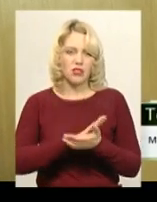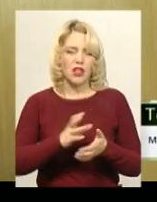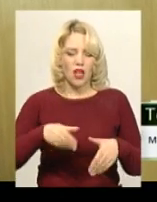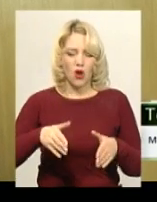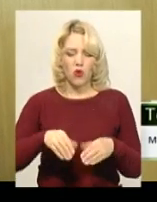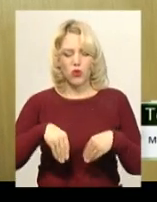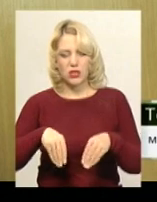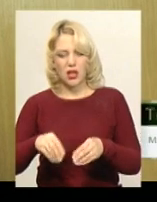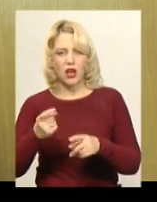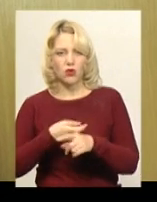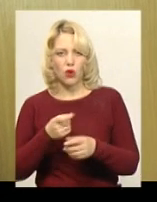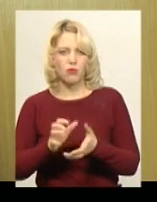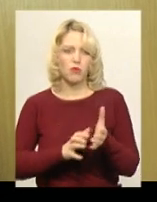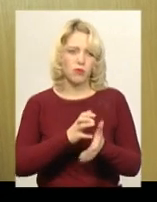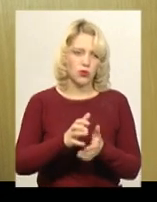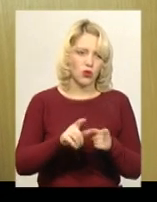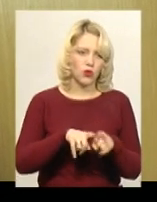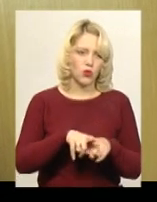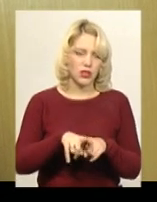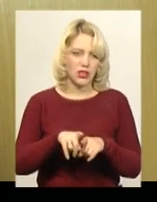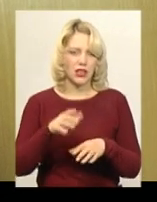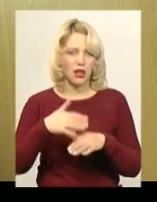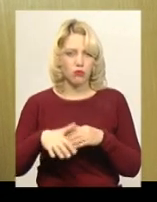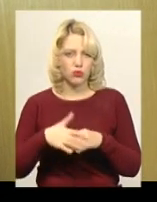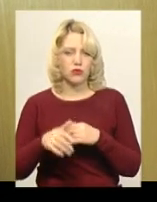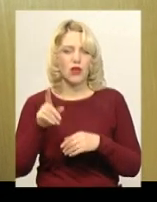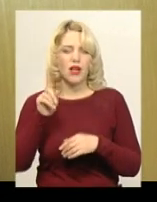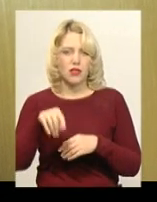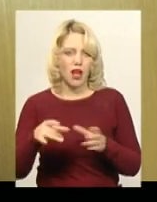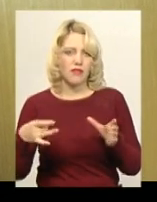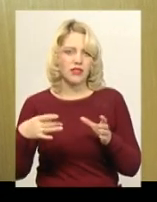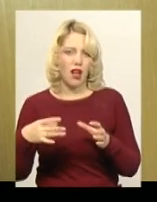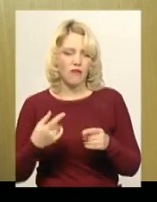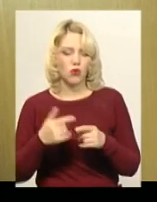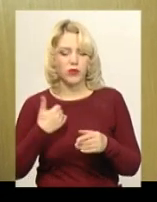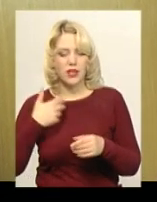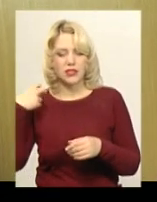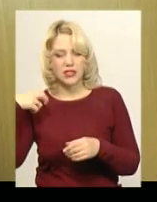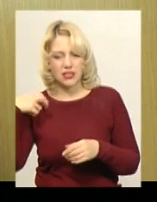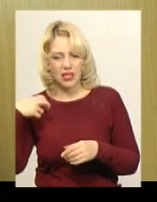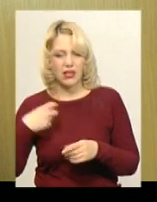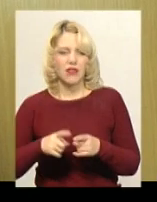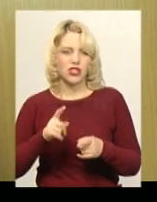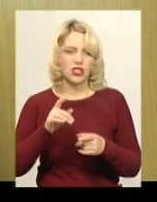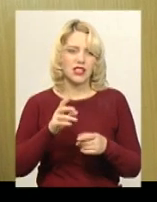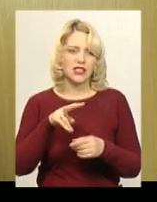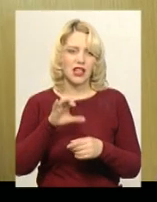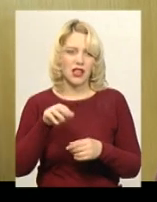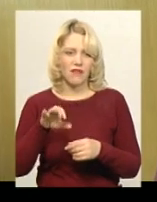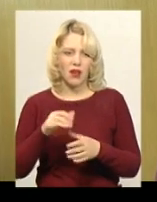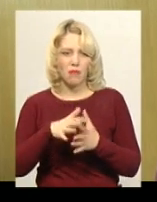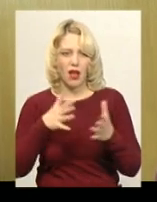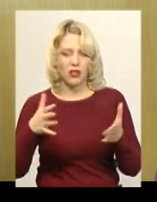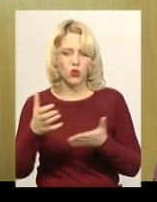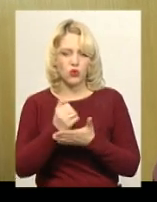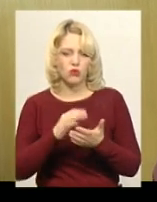картоплю, капусту, помідори та огірки. Цьогоріч навіть кавуни садили. У нас є вишні, сливи, грушки. Багатий врожай яблук був цього